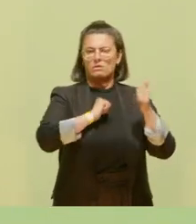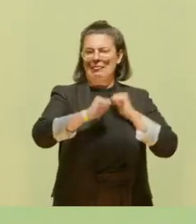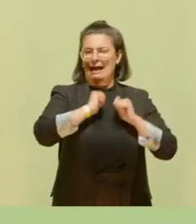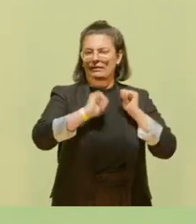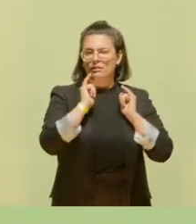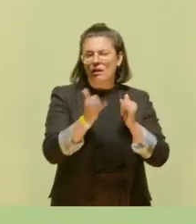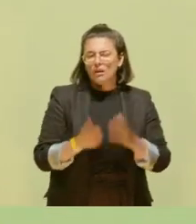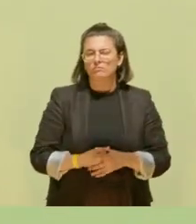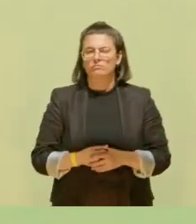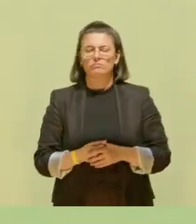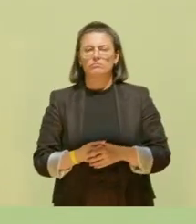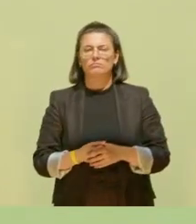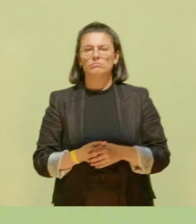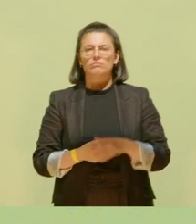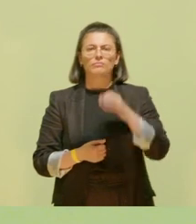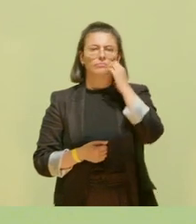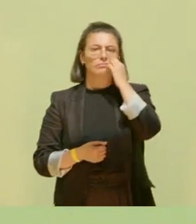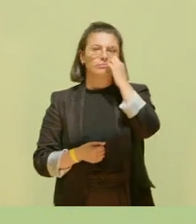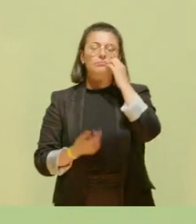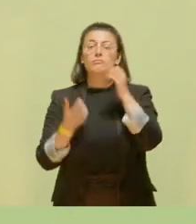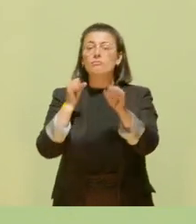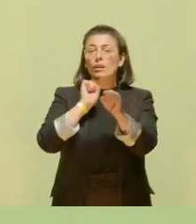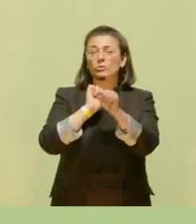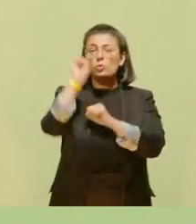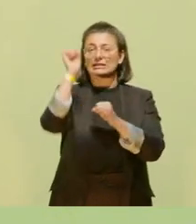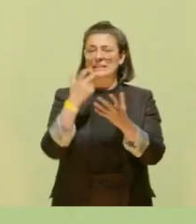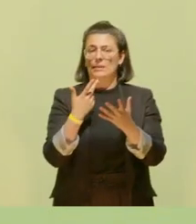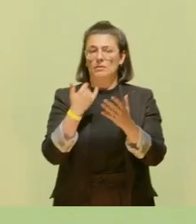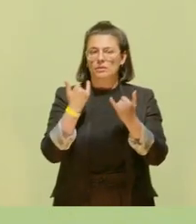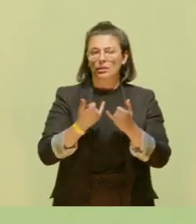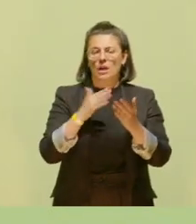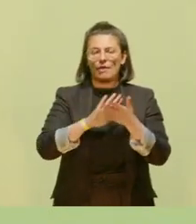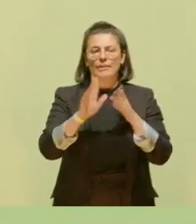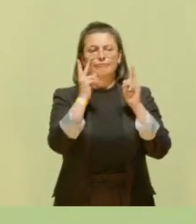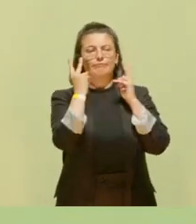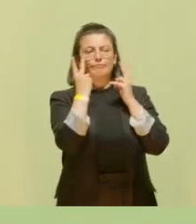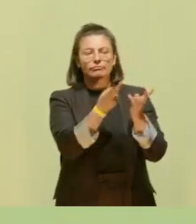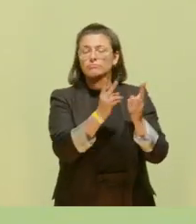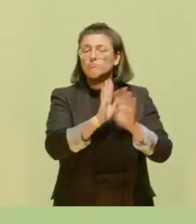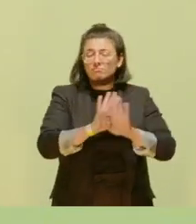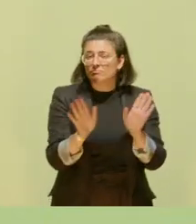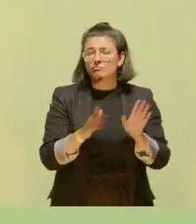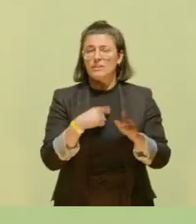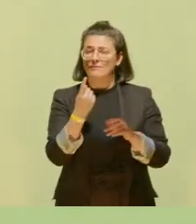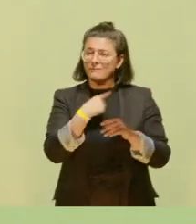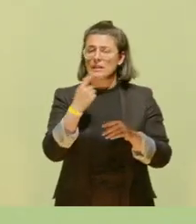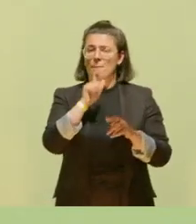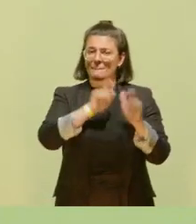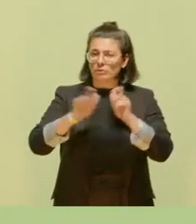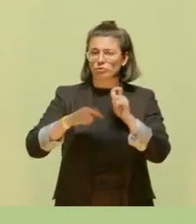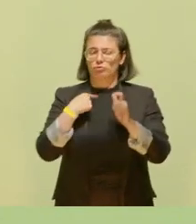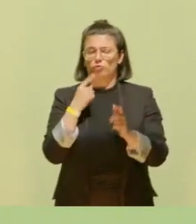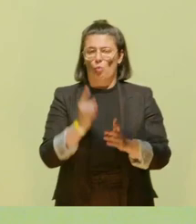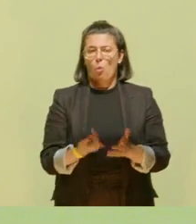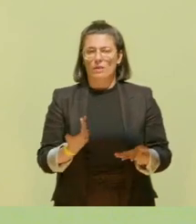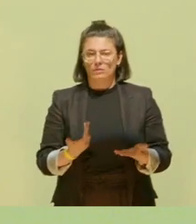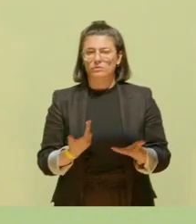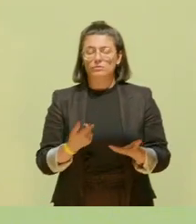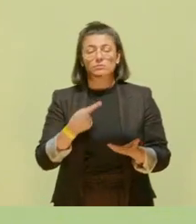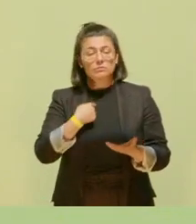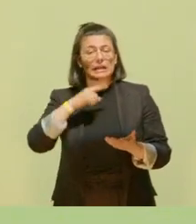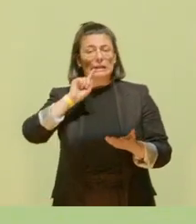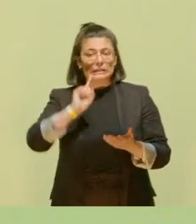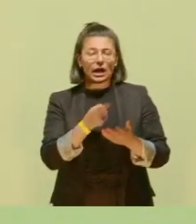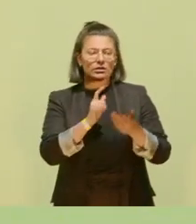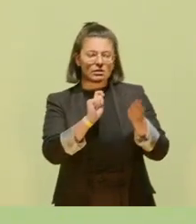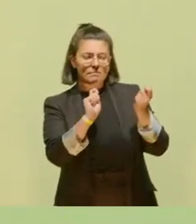Doch es ist keine Zeit zum Missmut. Der Mensch hat dieses Gleichgewicht auseinandergebracht. Aber der Mensch kann